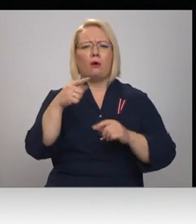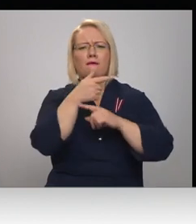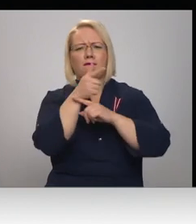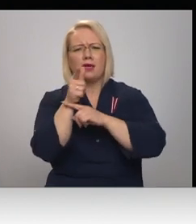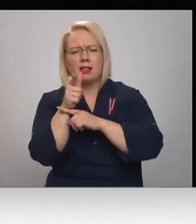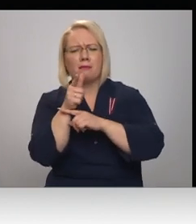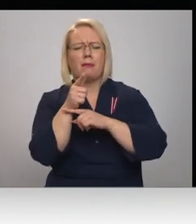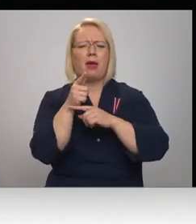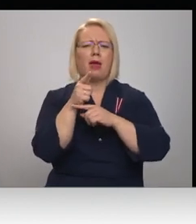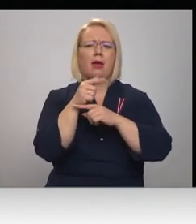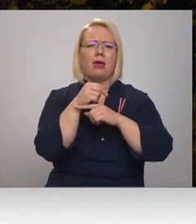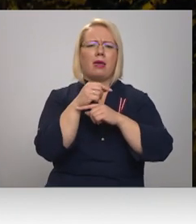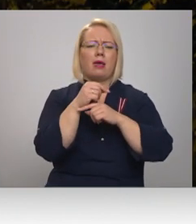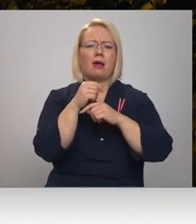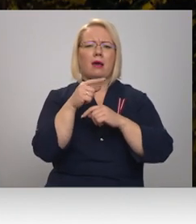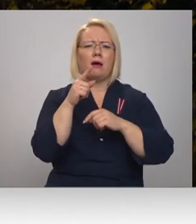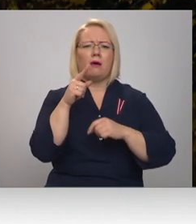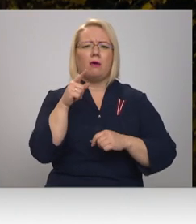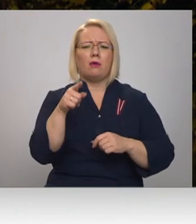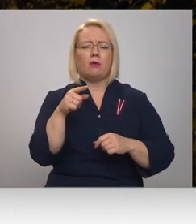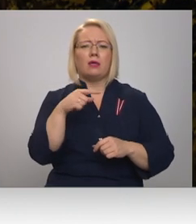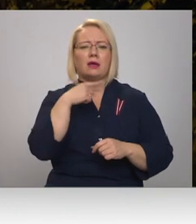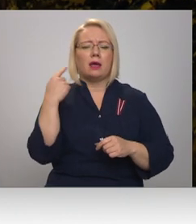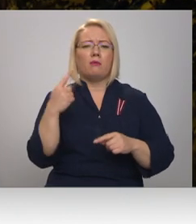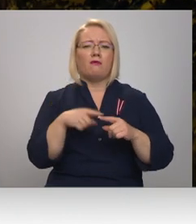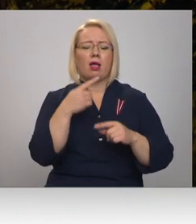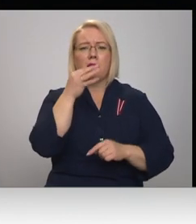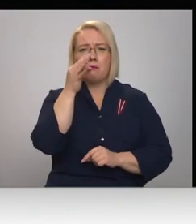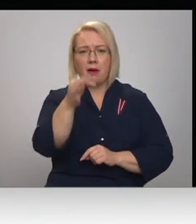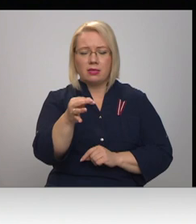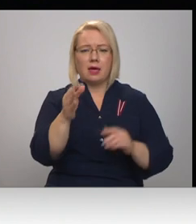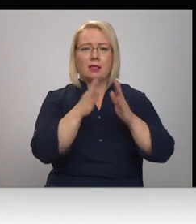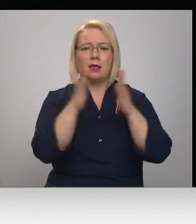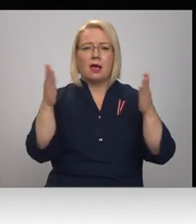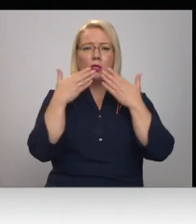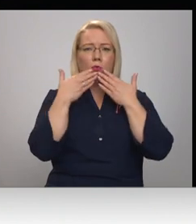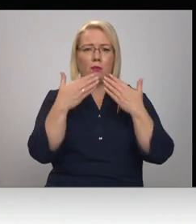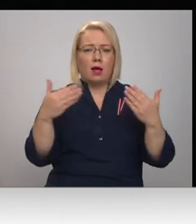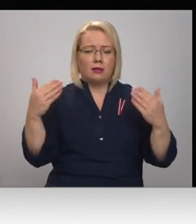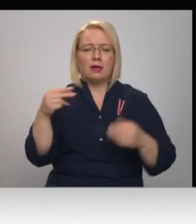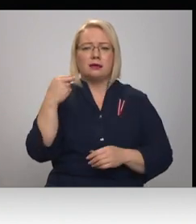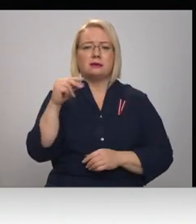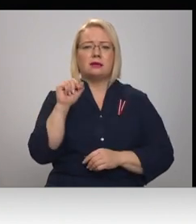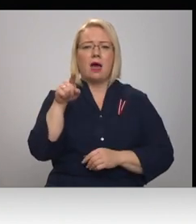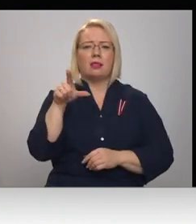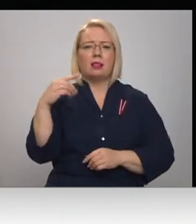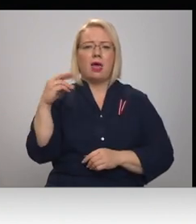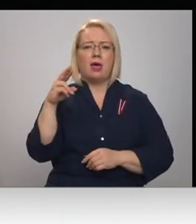pietiek. Nu, vēl es gribētu atļautos pateikt lielu paldies Zatlerkungam.